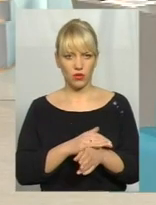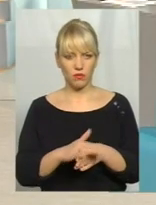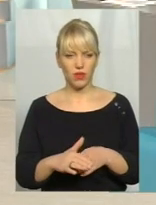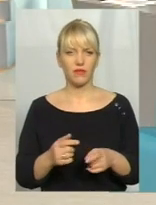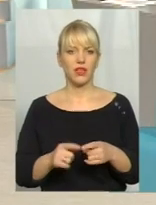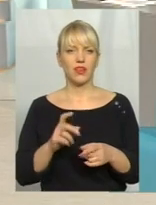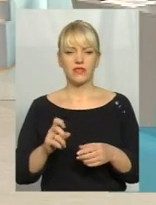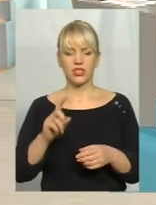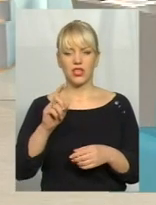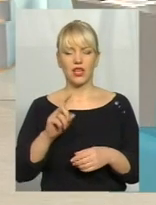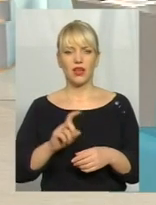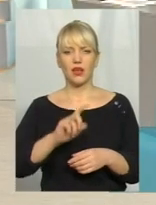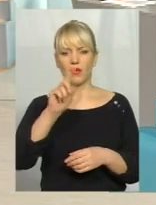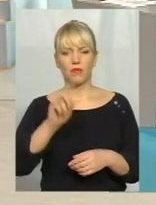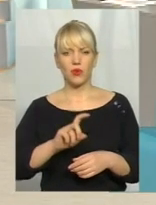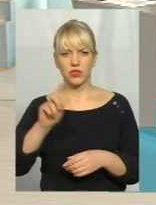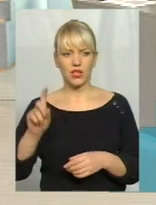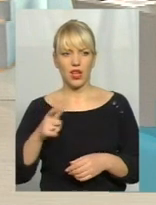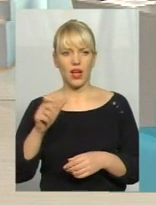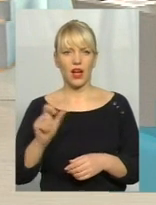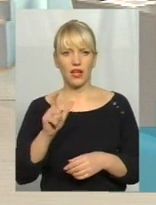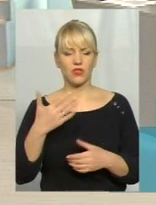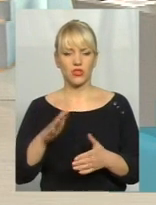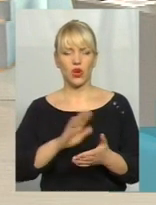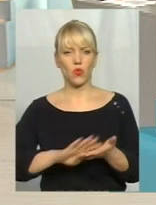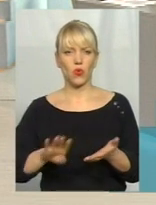потверлили, все зробили, вже газ заходить звідси.